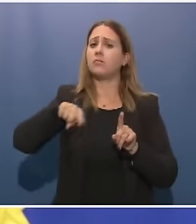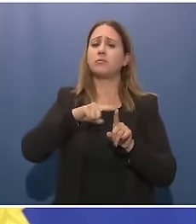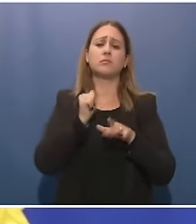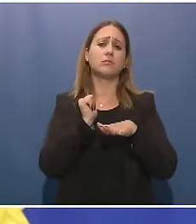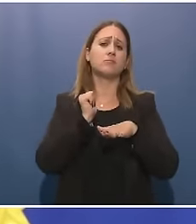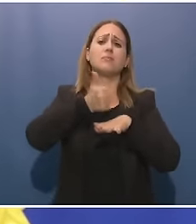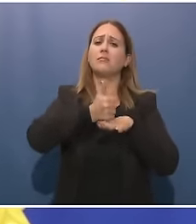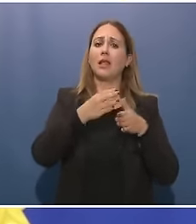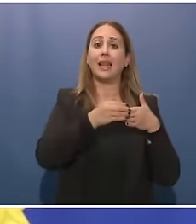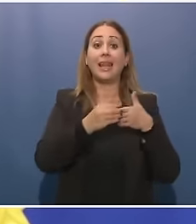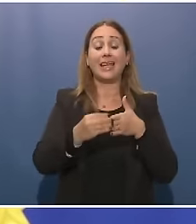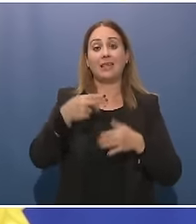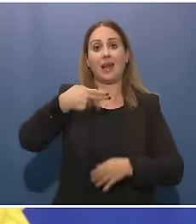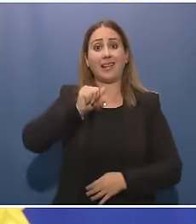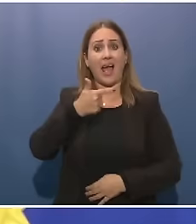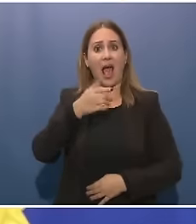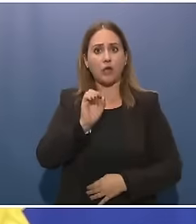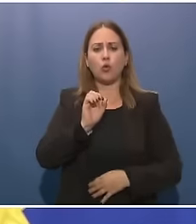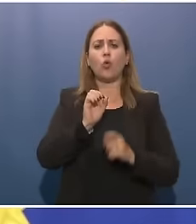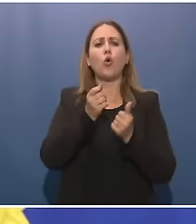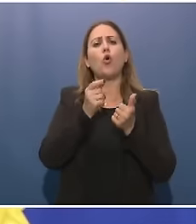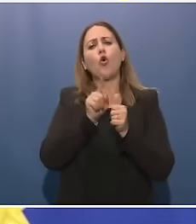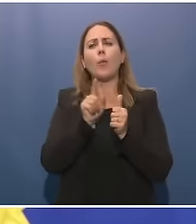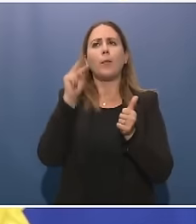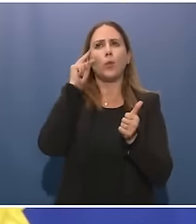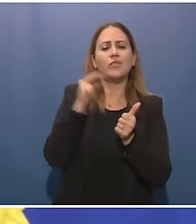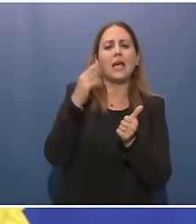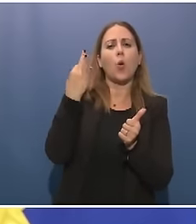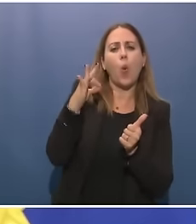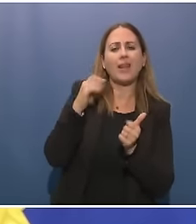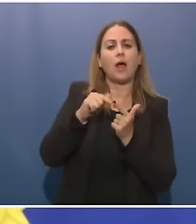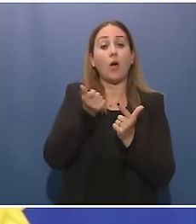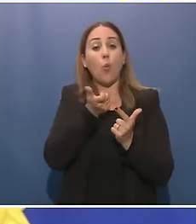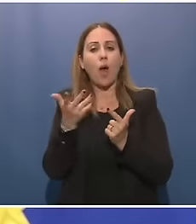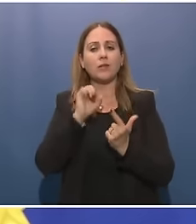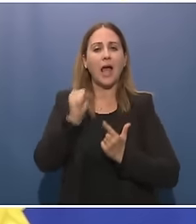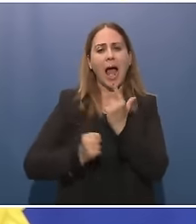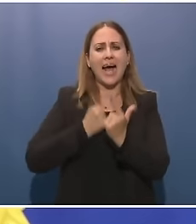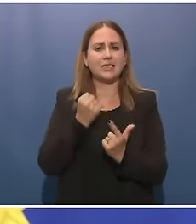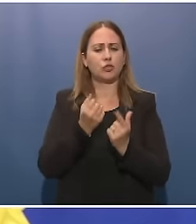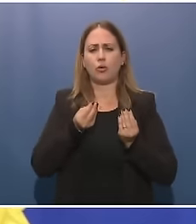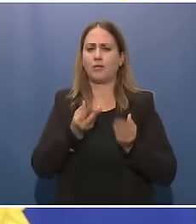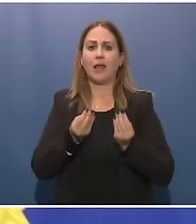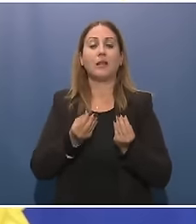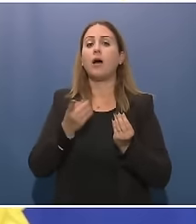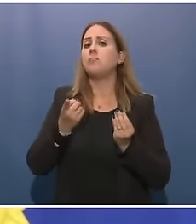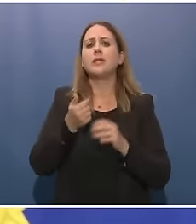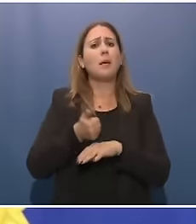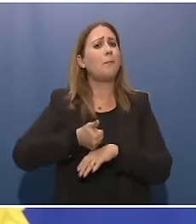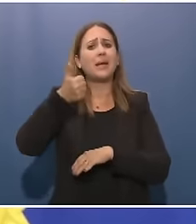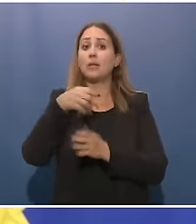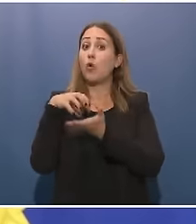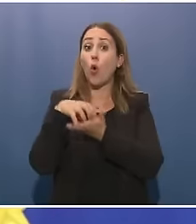qualità e la quantità della nostra azione, particolarmente siamo il primo contributore in termini assoluti alle